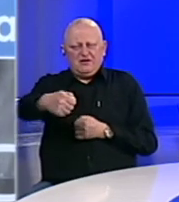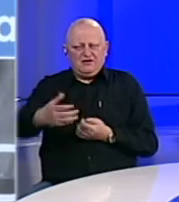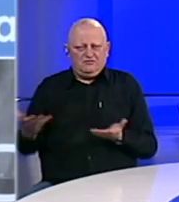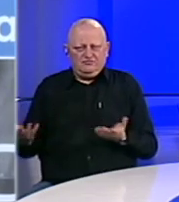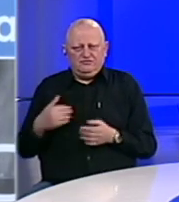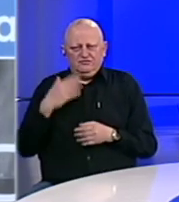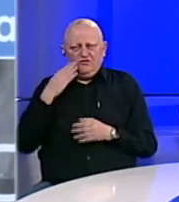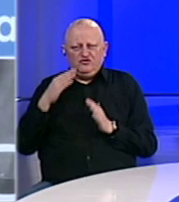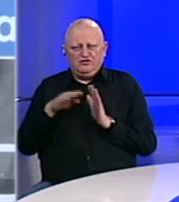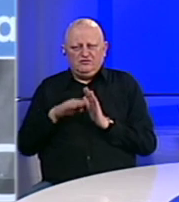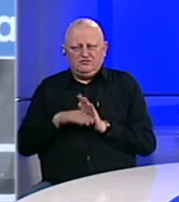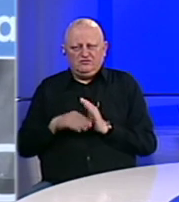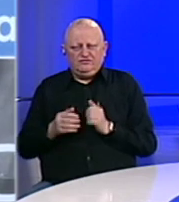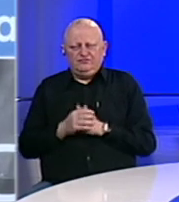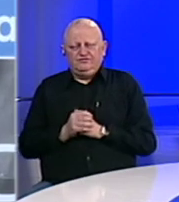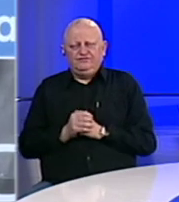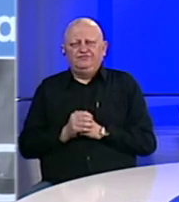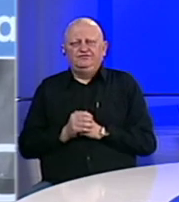tako da poštemu pravila i preporuke.